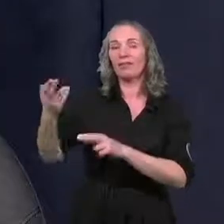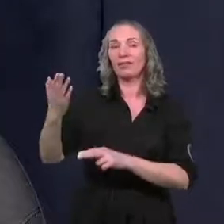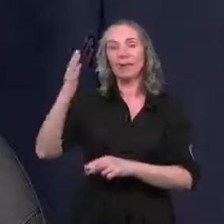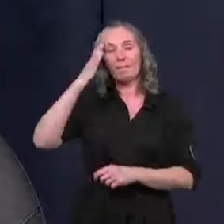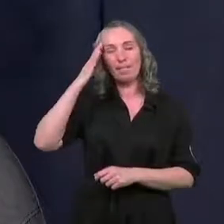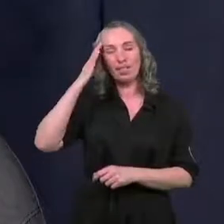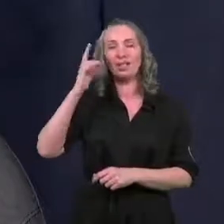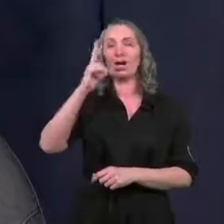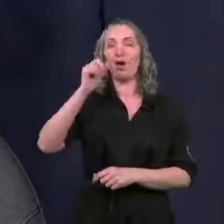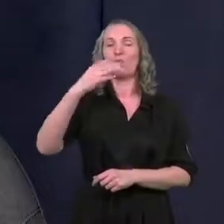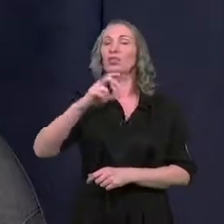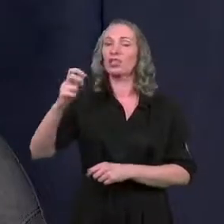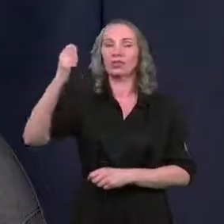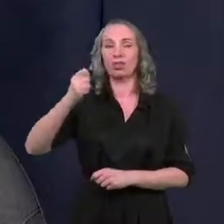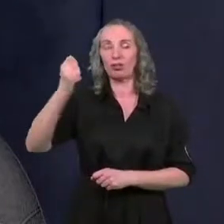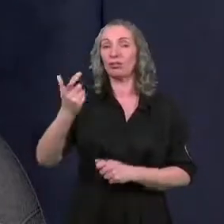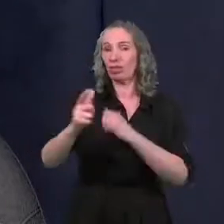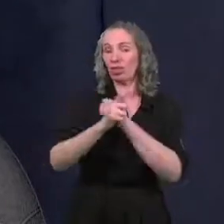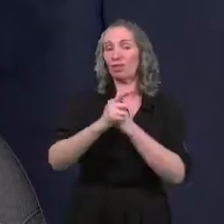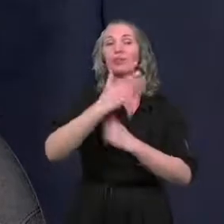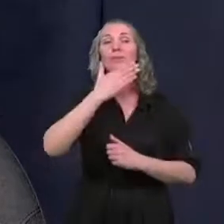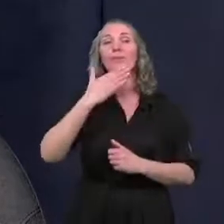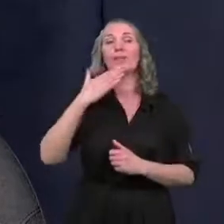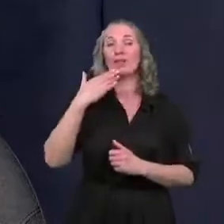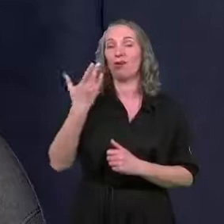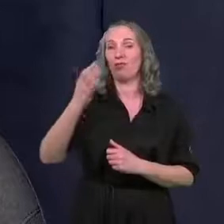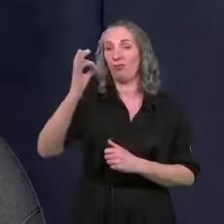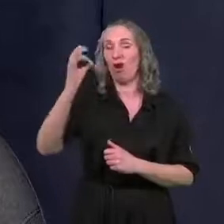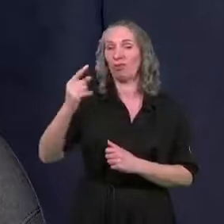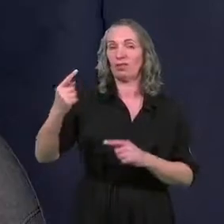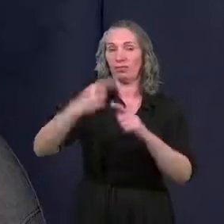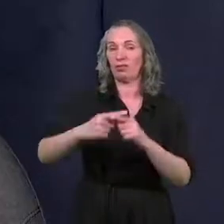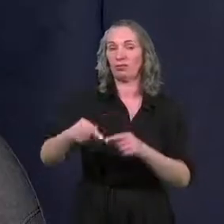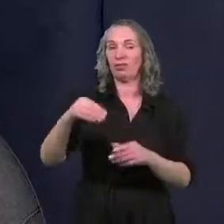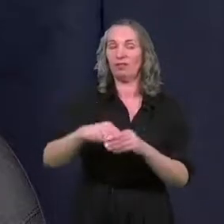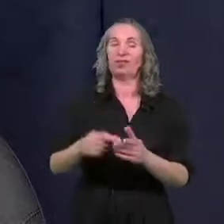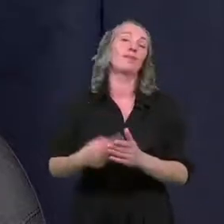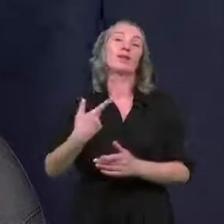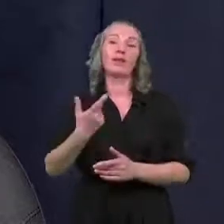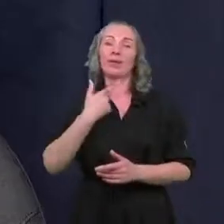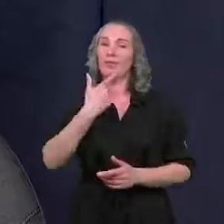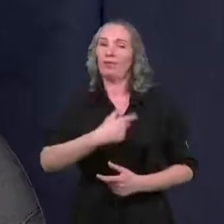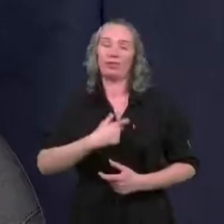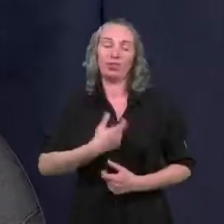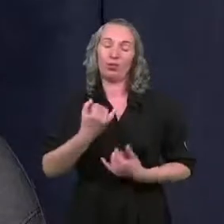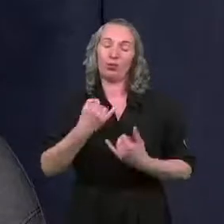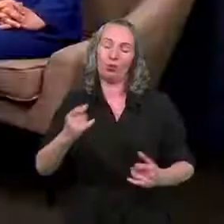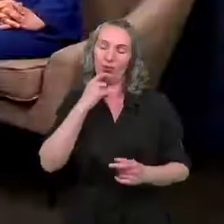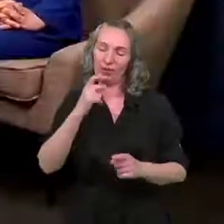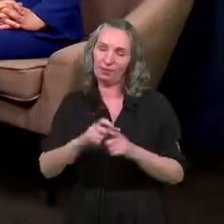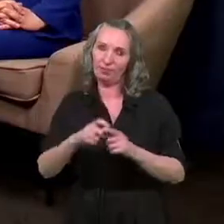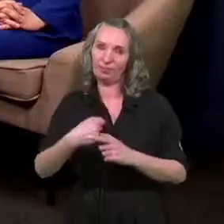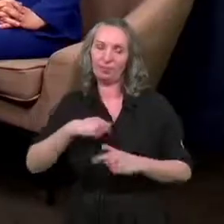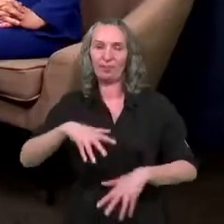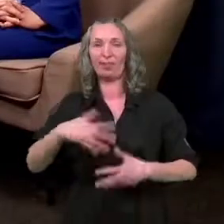czy socjalnych, w tej chwili jest to ponad 70 milionów z odsetkami, to powiem szczerze różne słowa mi się cisną na